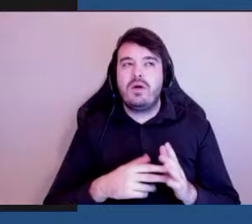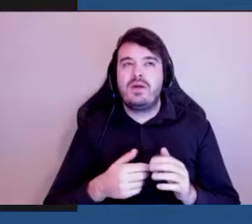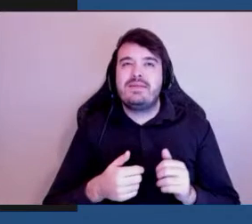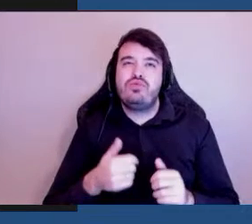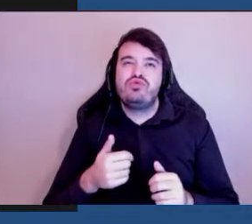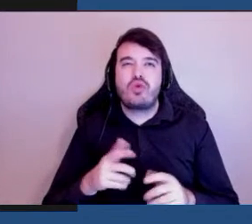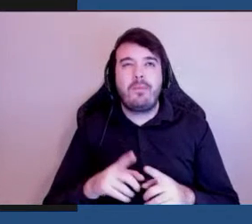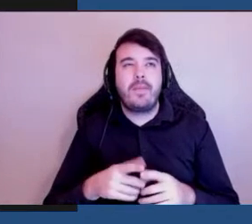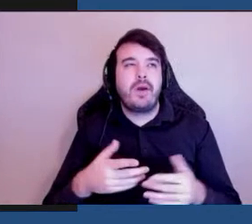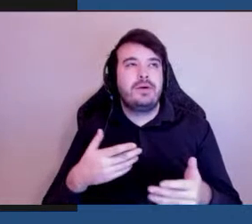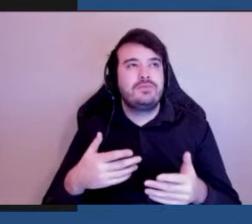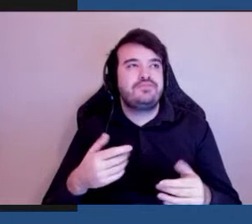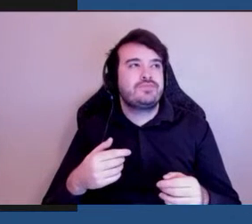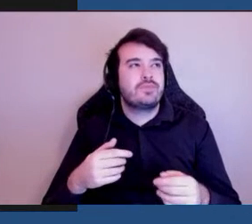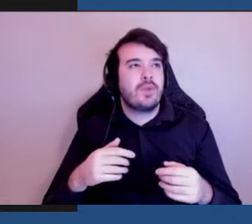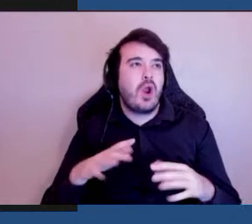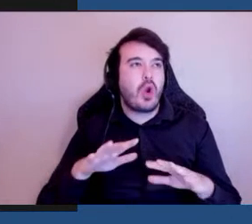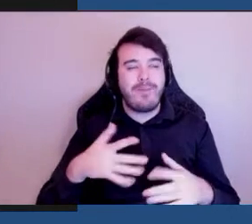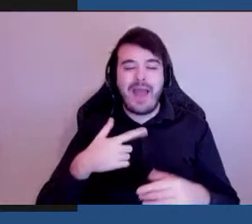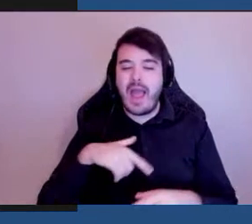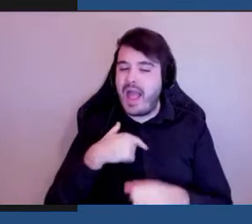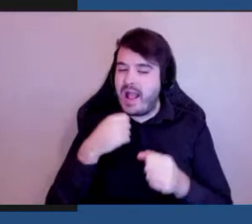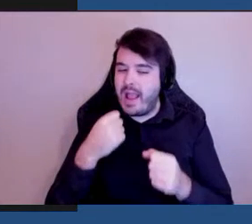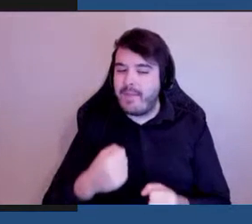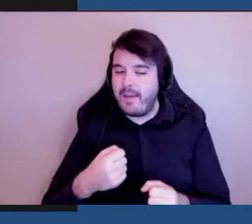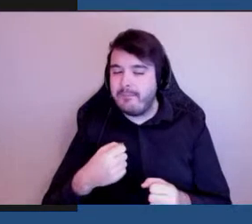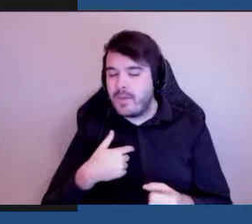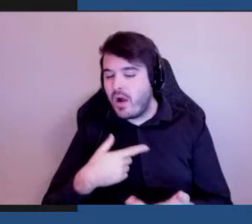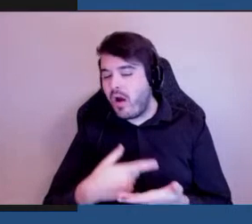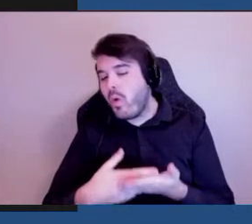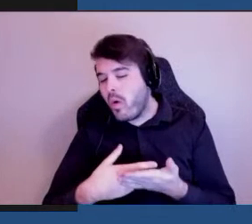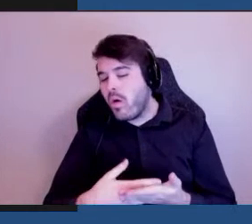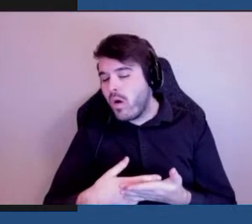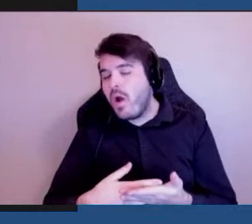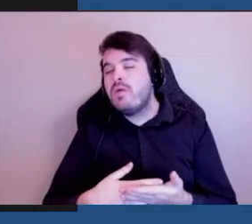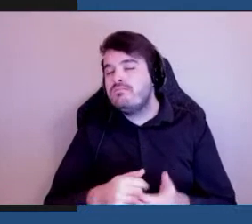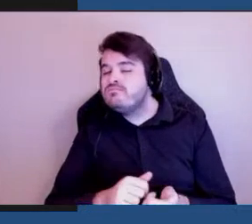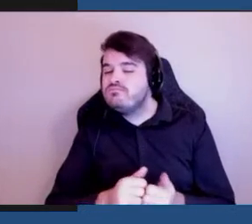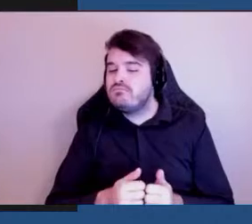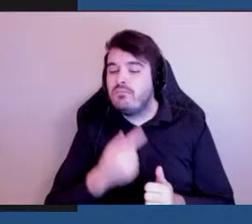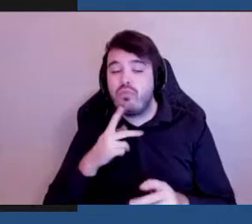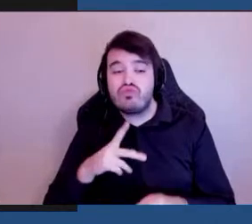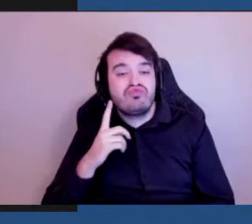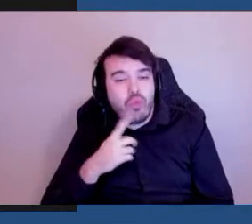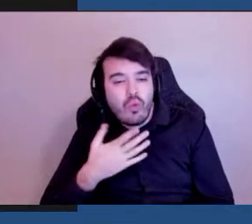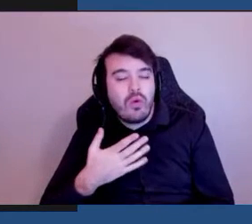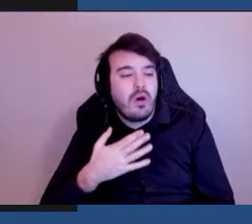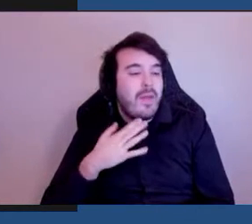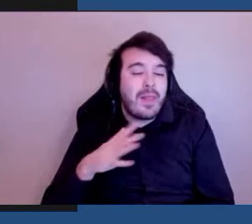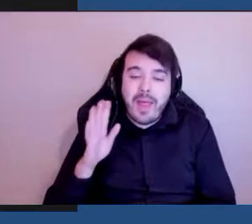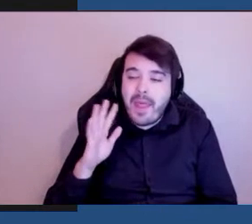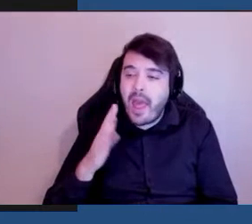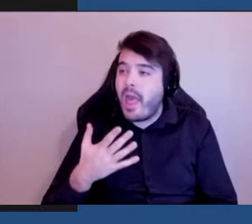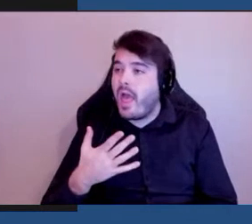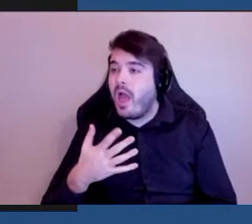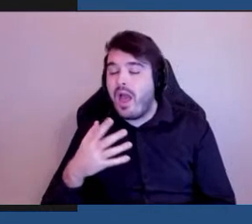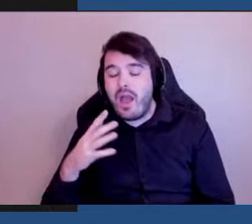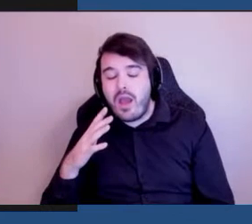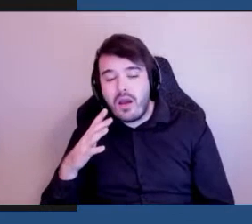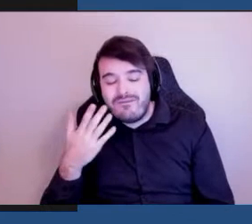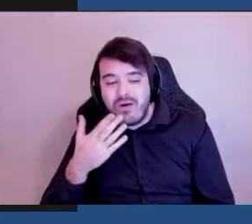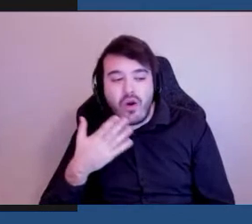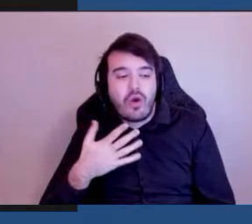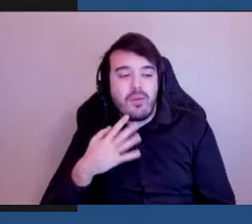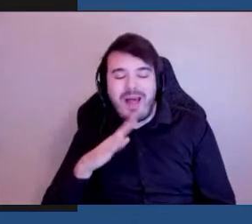comment est-ce qu'on peut traiter avec ceux qui sont sourds, malentendants, malvoyants, aveugles